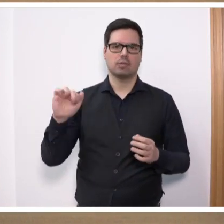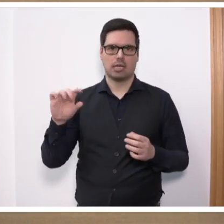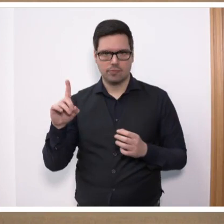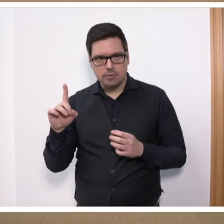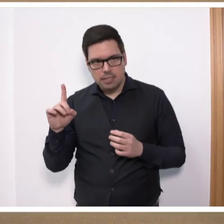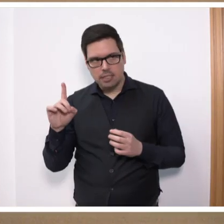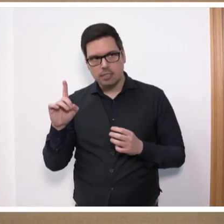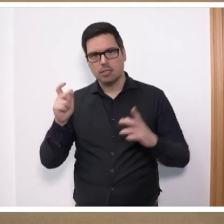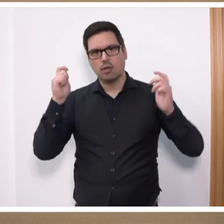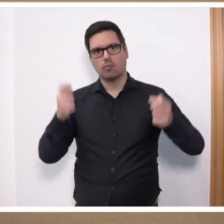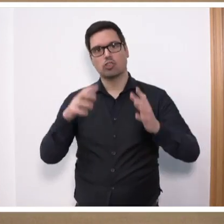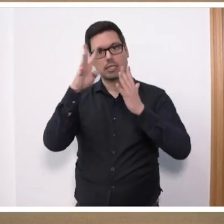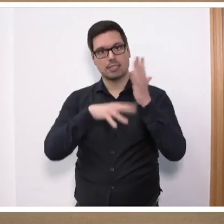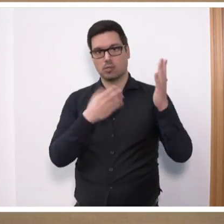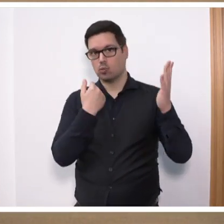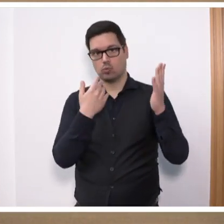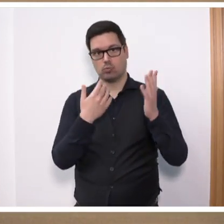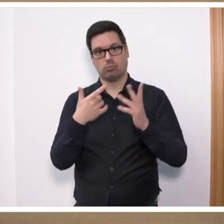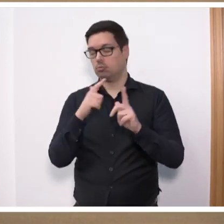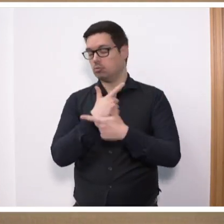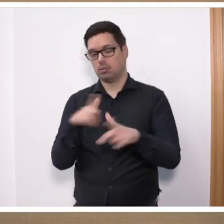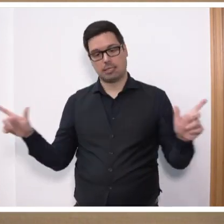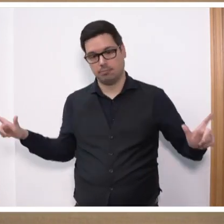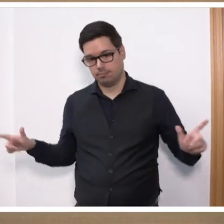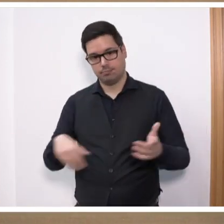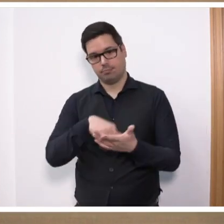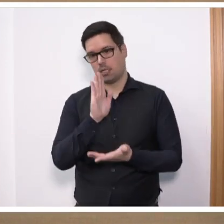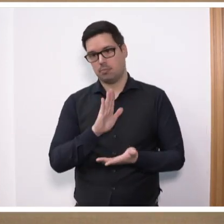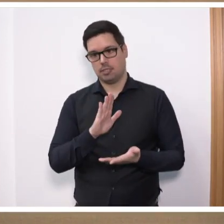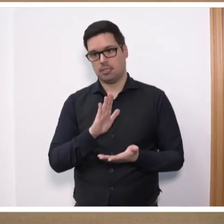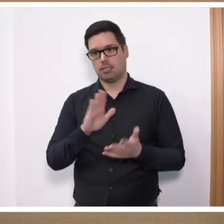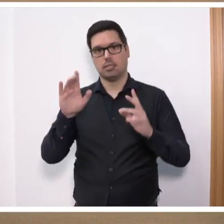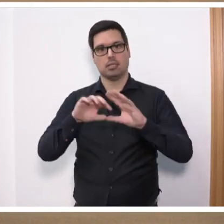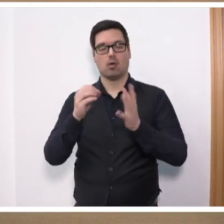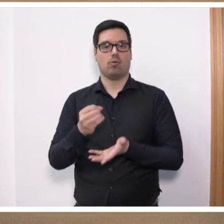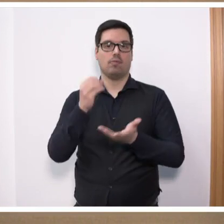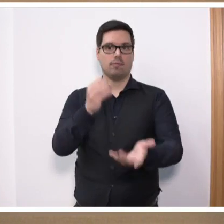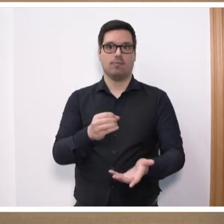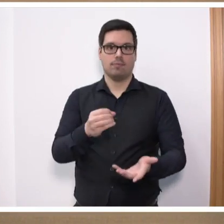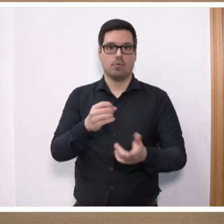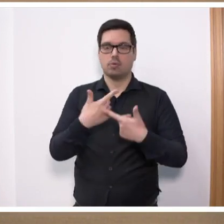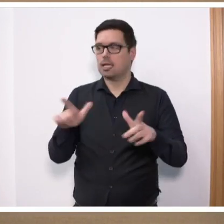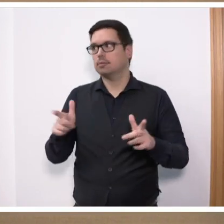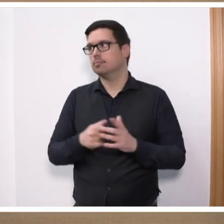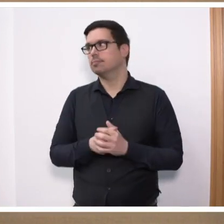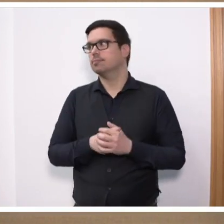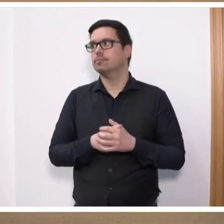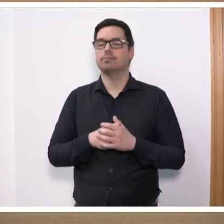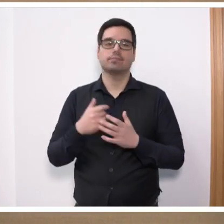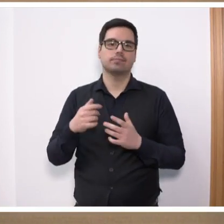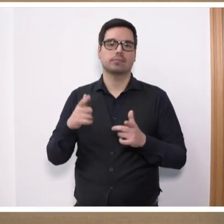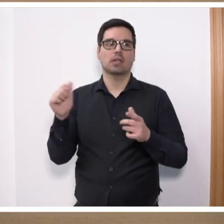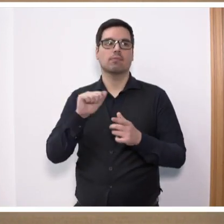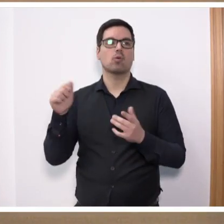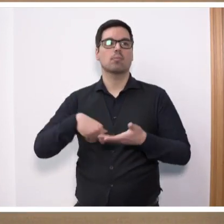hier der vorgeschlagenen Liste nicht zustimmen, wie wir auch gegen die Einrichtung des Fonds damals in der 17. Plenarensitzung gestimmt haben. Warum